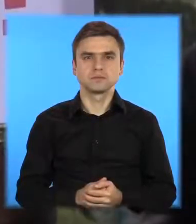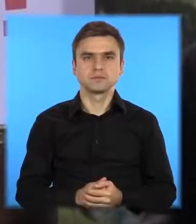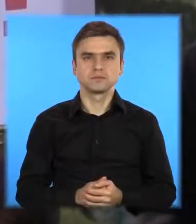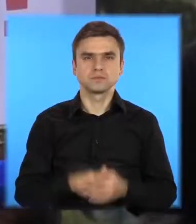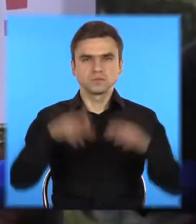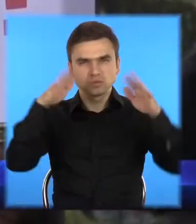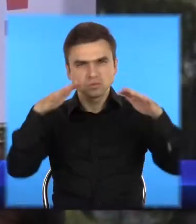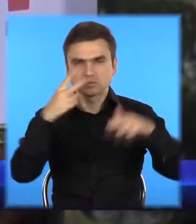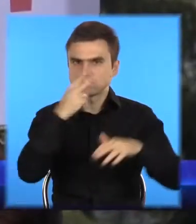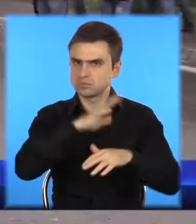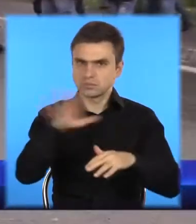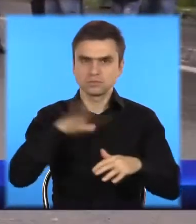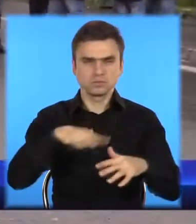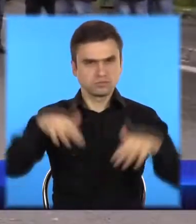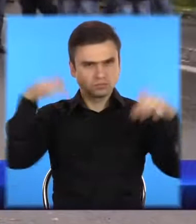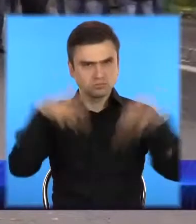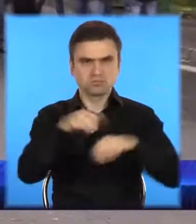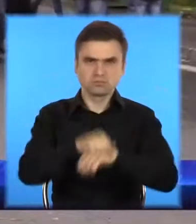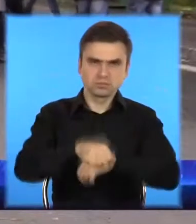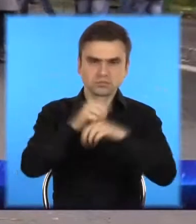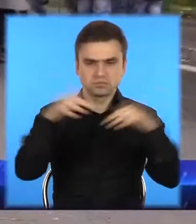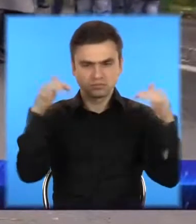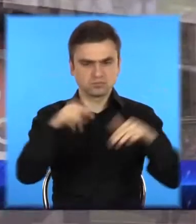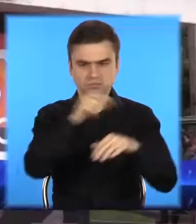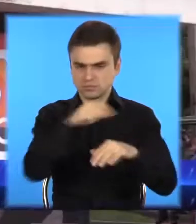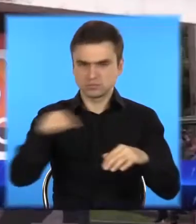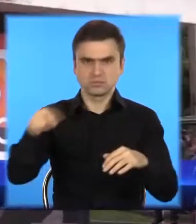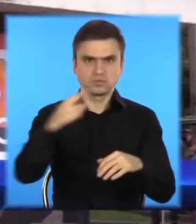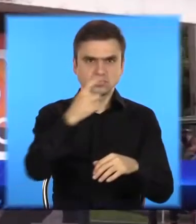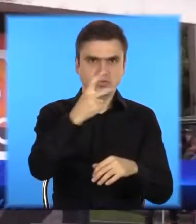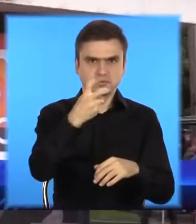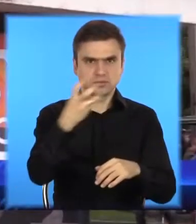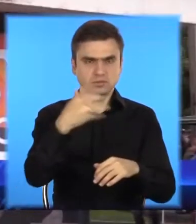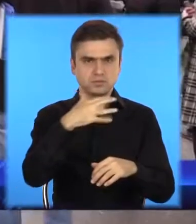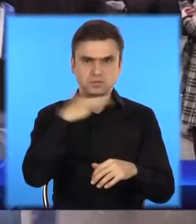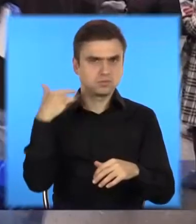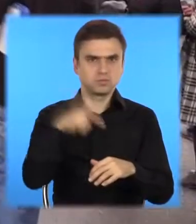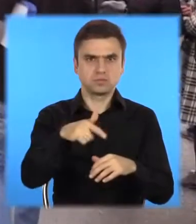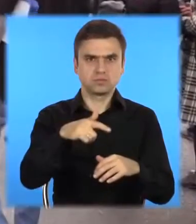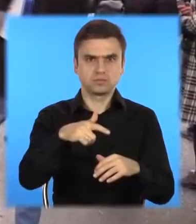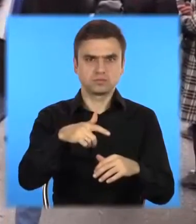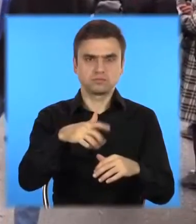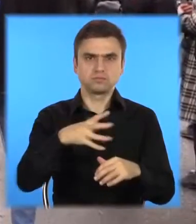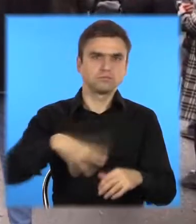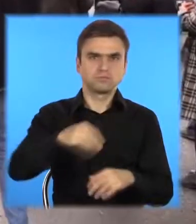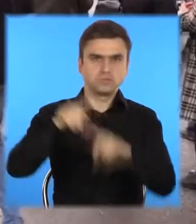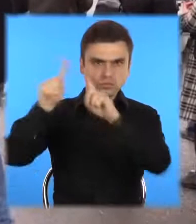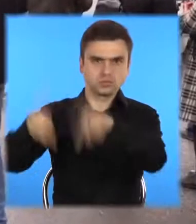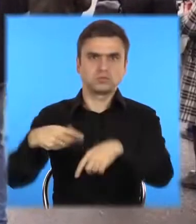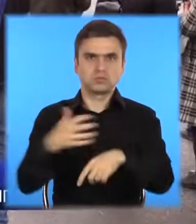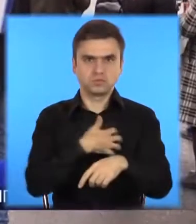Незважаючи на дощ, на акцію вийшло кілька сотень містян. Головна вимога – припинити труїти довкілля. Основне требування